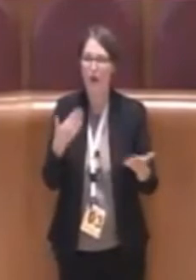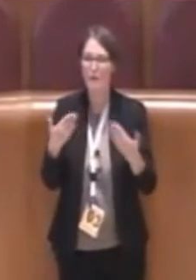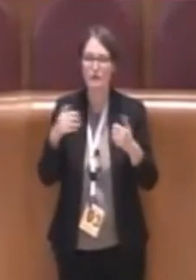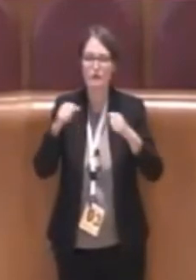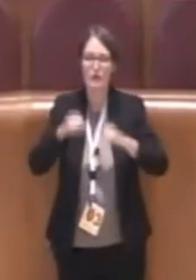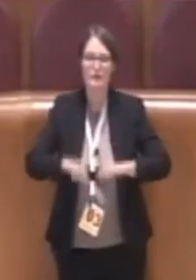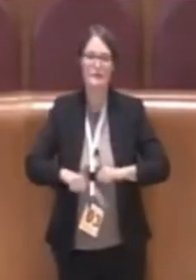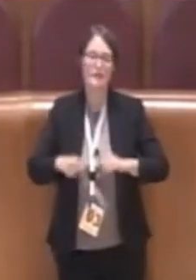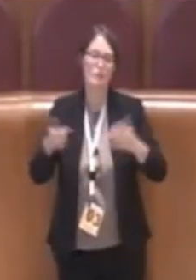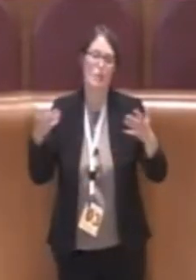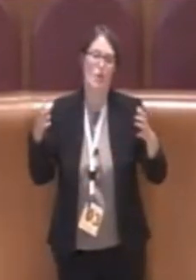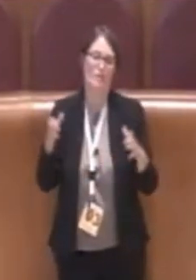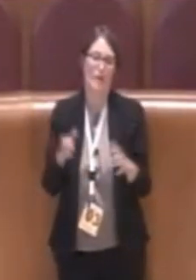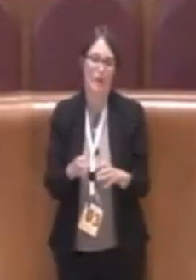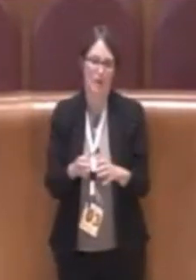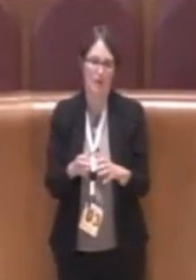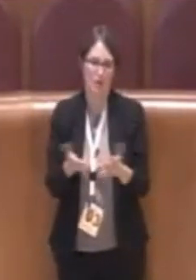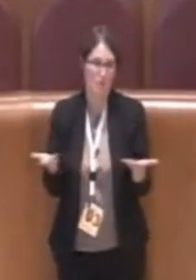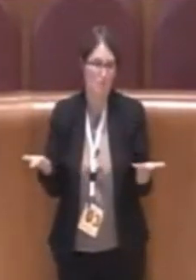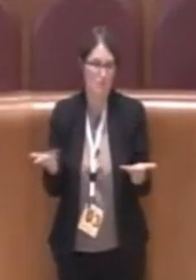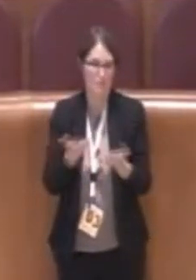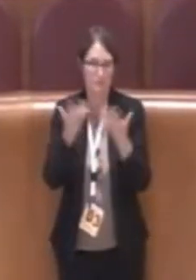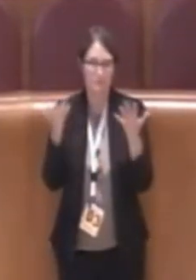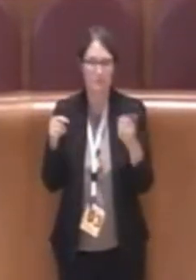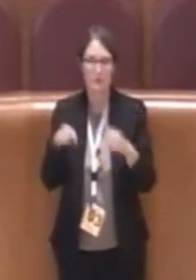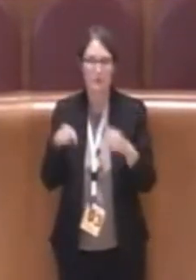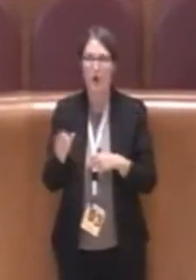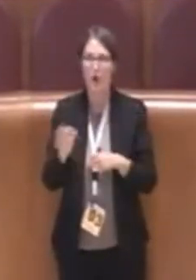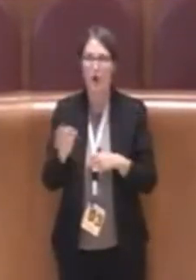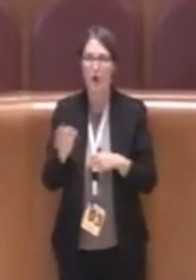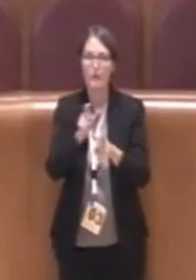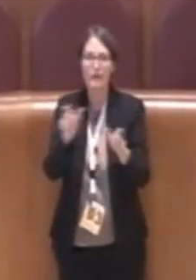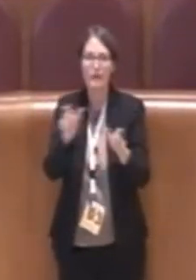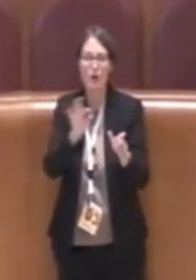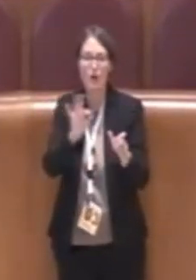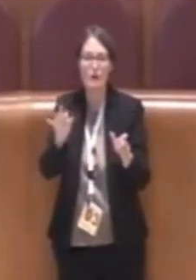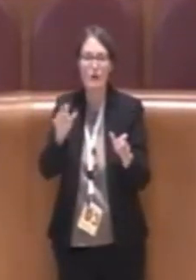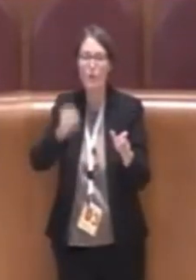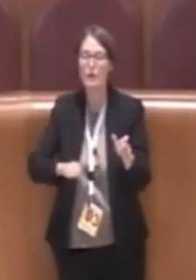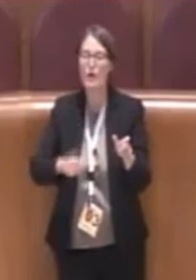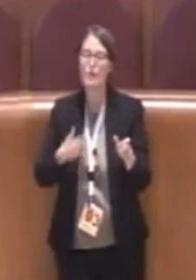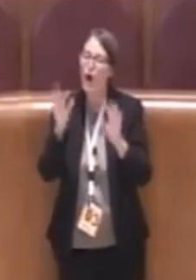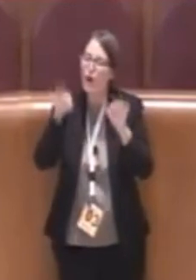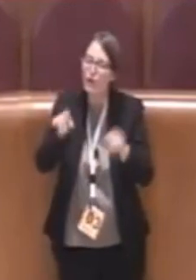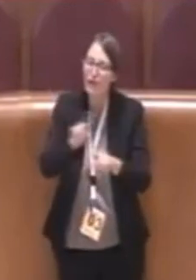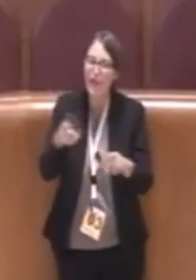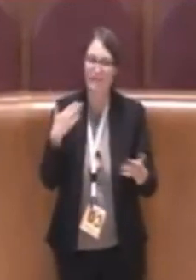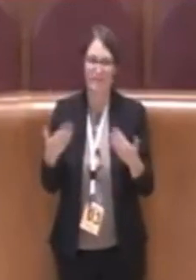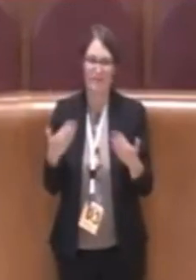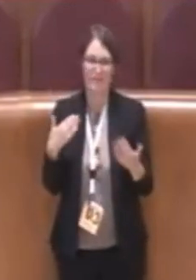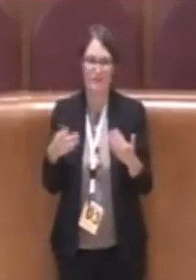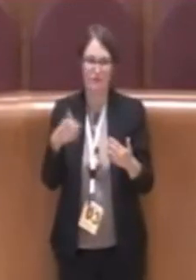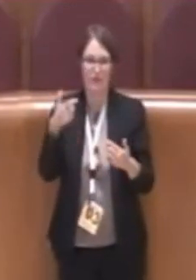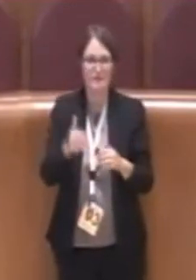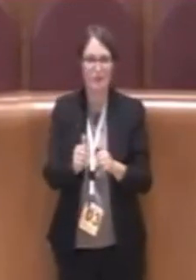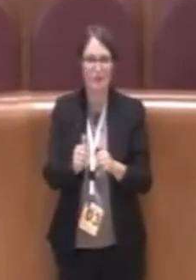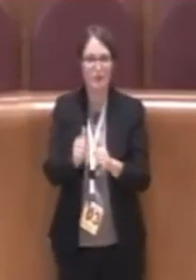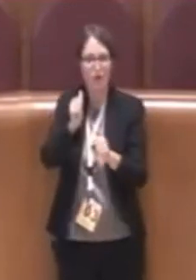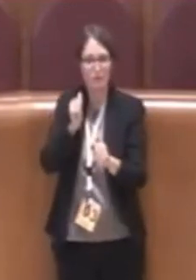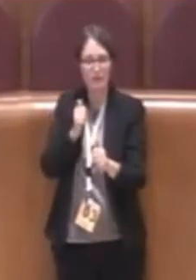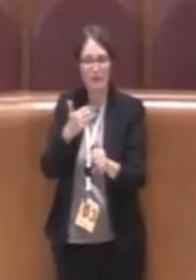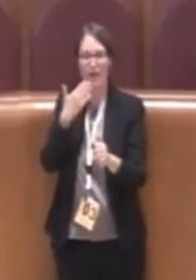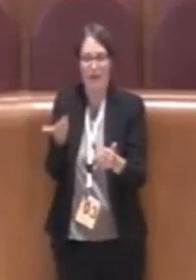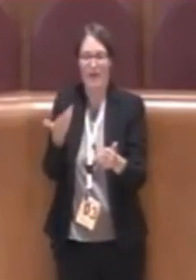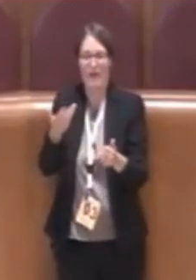Alcuni soggetti possano evitare di arrivare all'emergenza abitativa proprio grazie al fatto che pagano dei